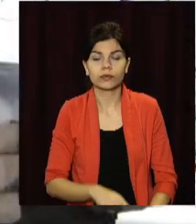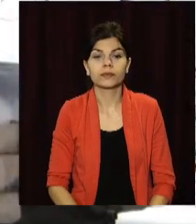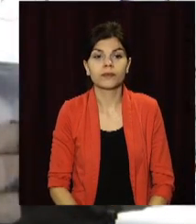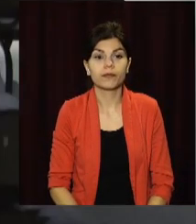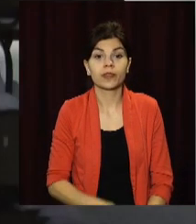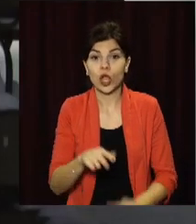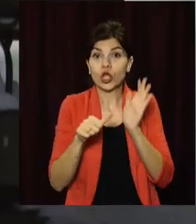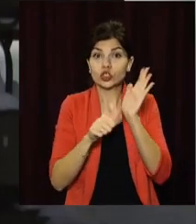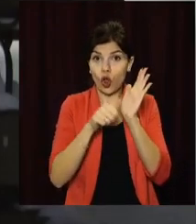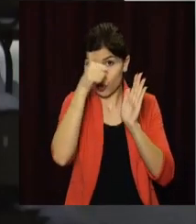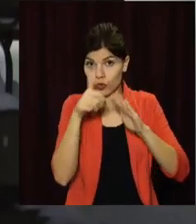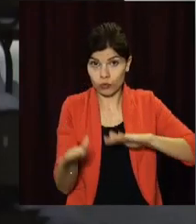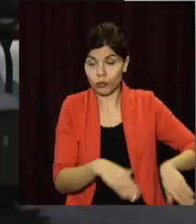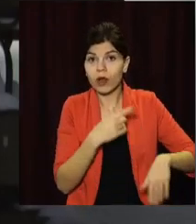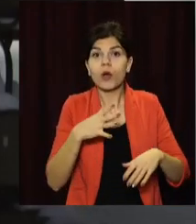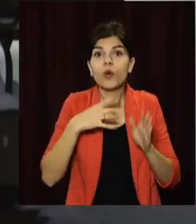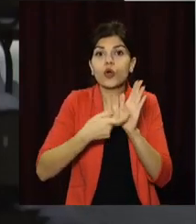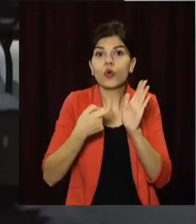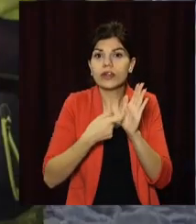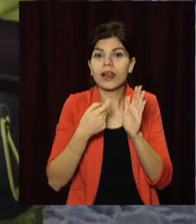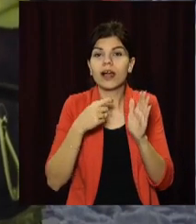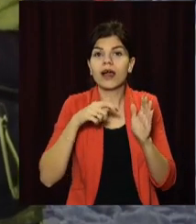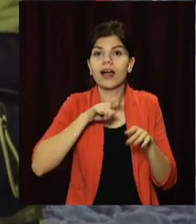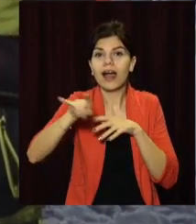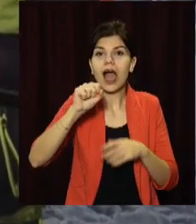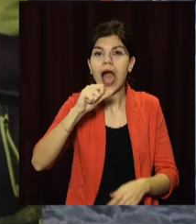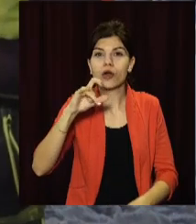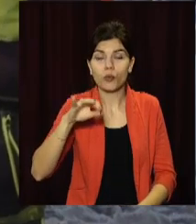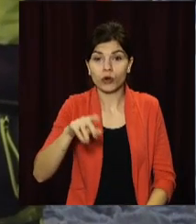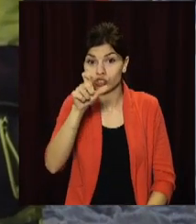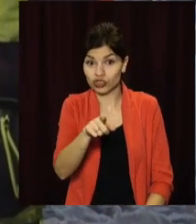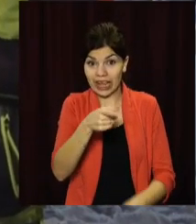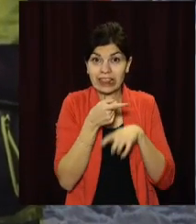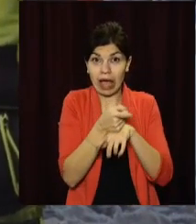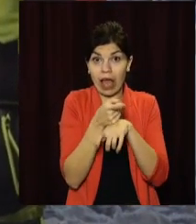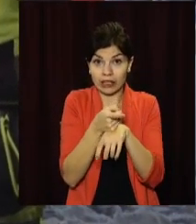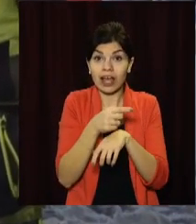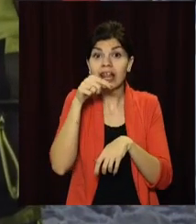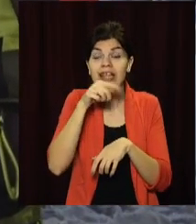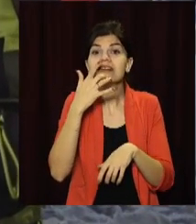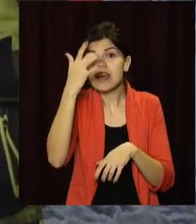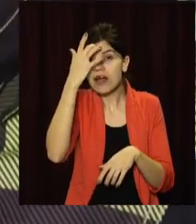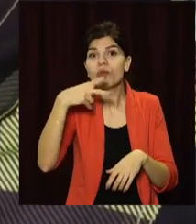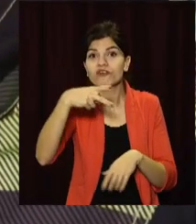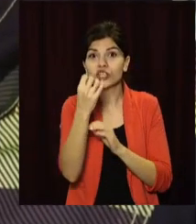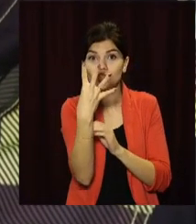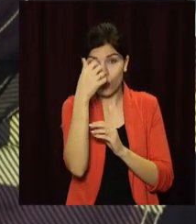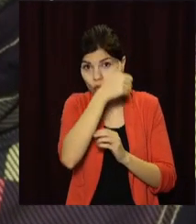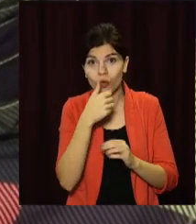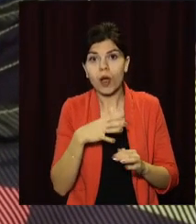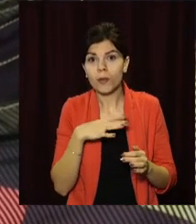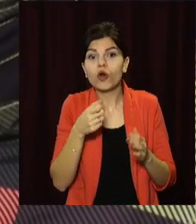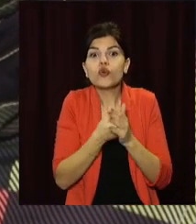Шостий рік минув як тривали бої за Донецький аеропорт, але танкіст Євген Нальот, який був там з літа 2014-го до